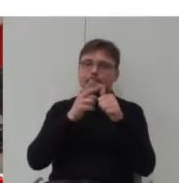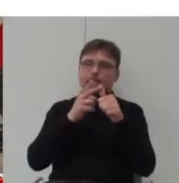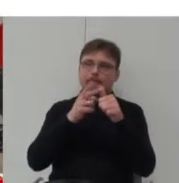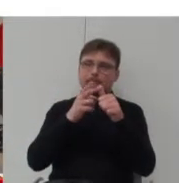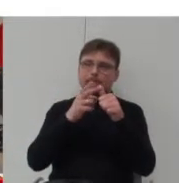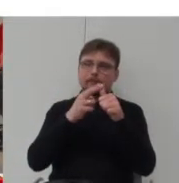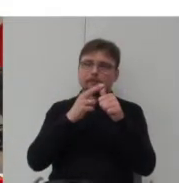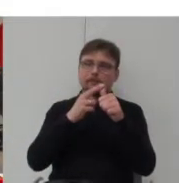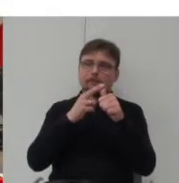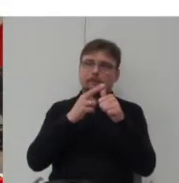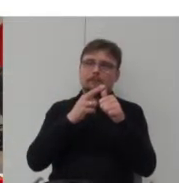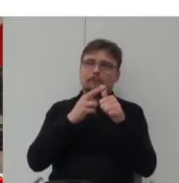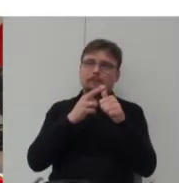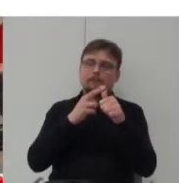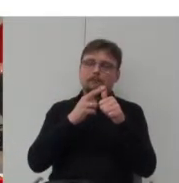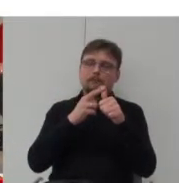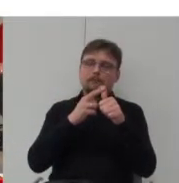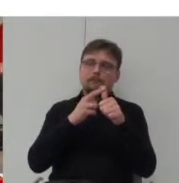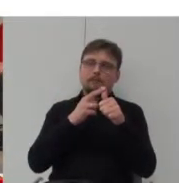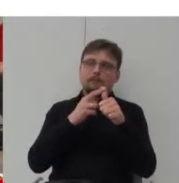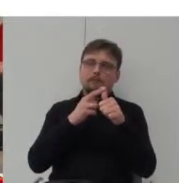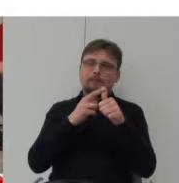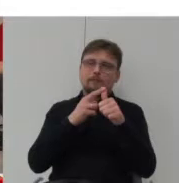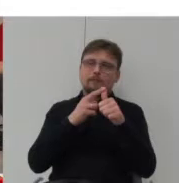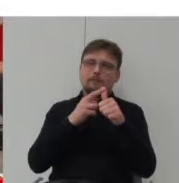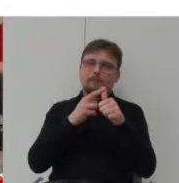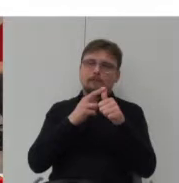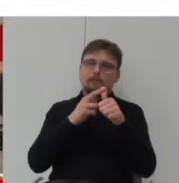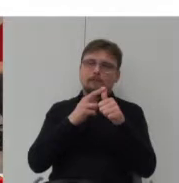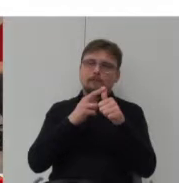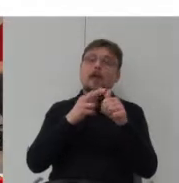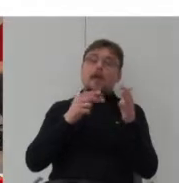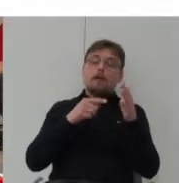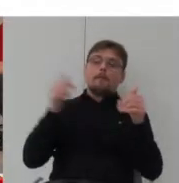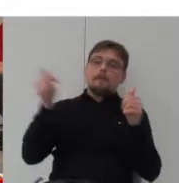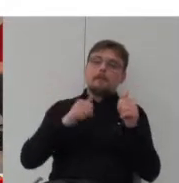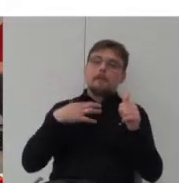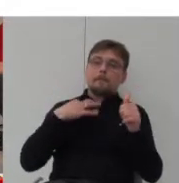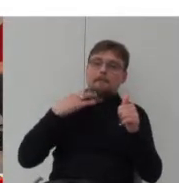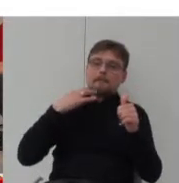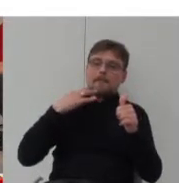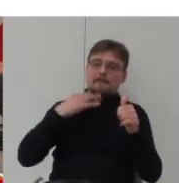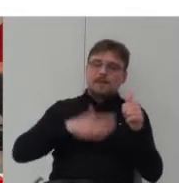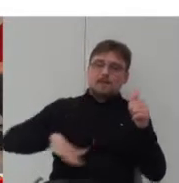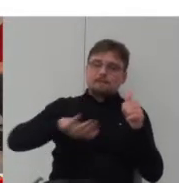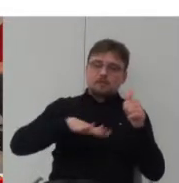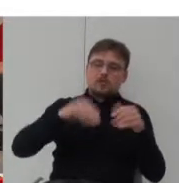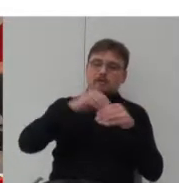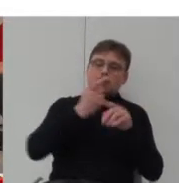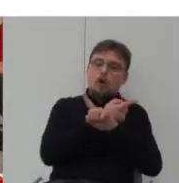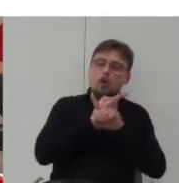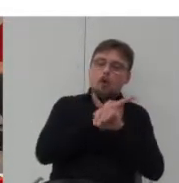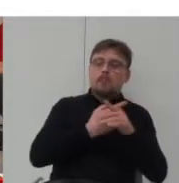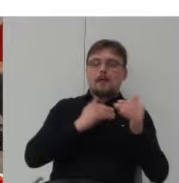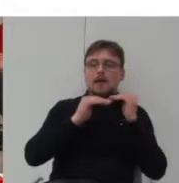strefy wejściowej, gdzie powinien być jakby prywatny z ogródkiem, z gankiem. Ten stopień